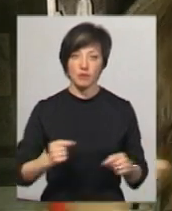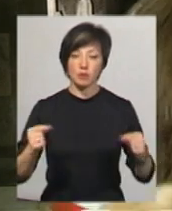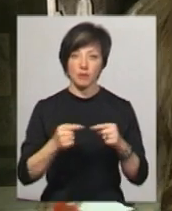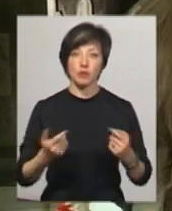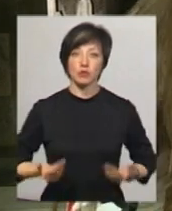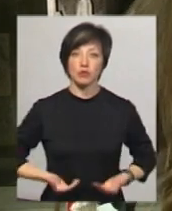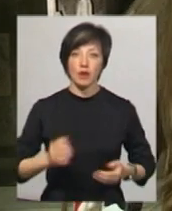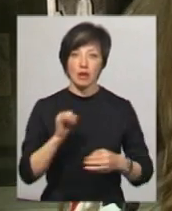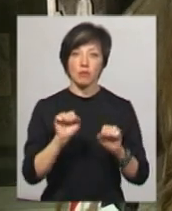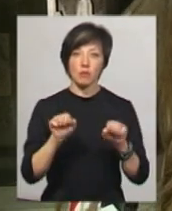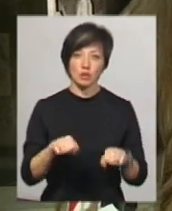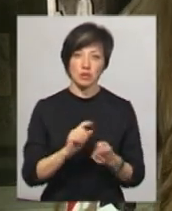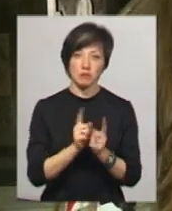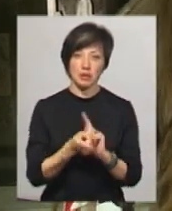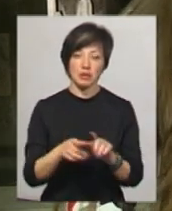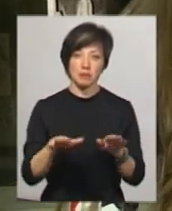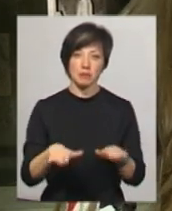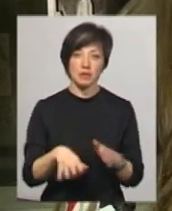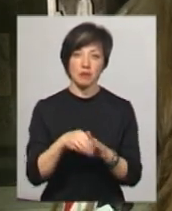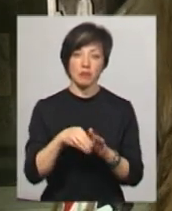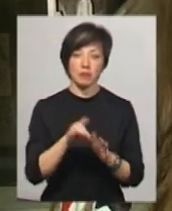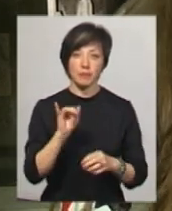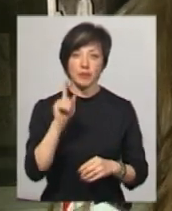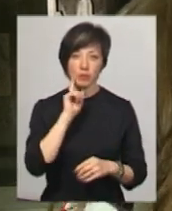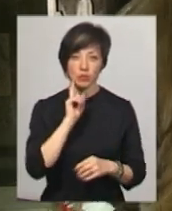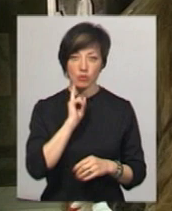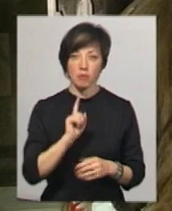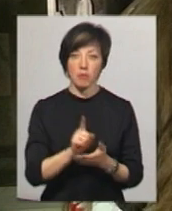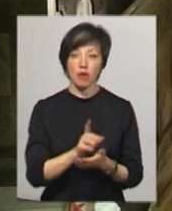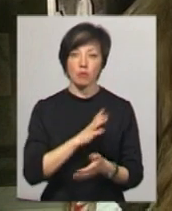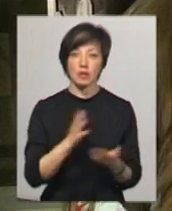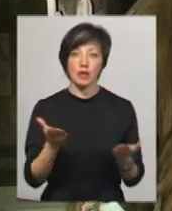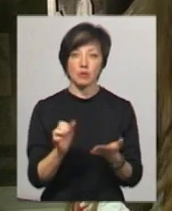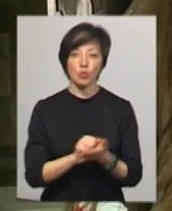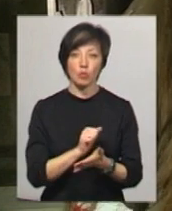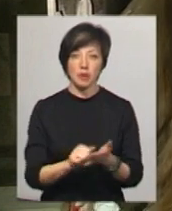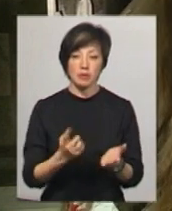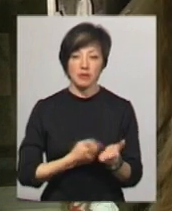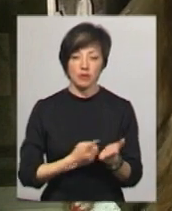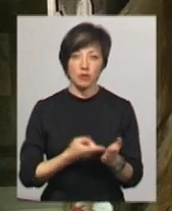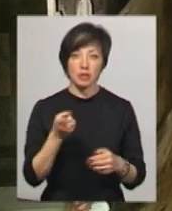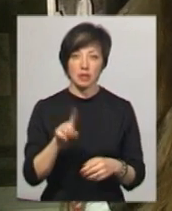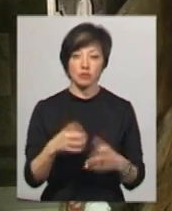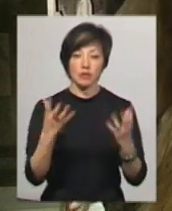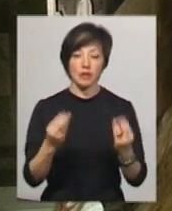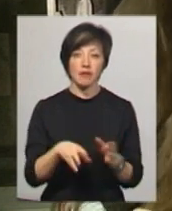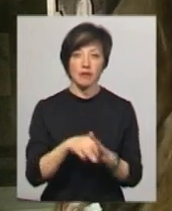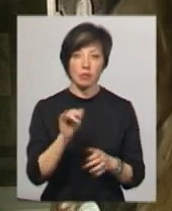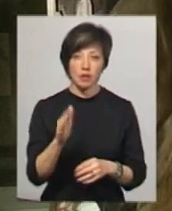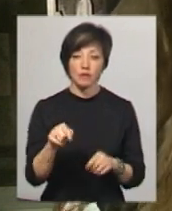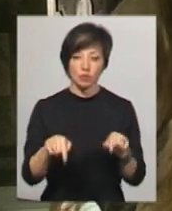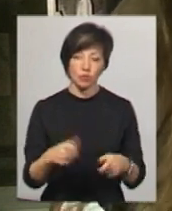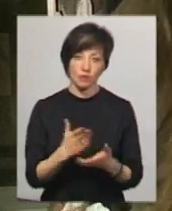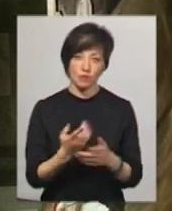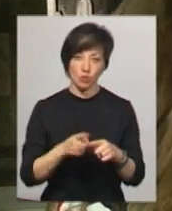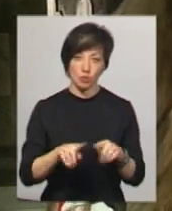проживає, і вона може змінити місце голосування тимчасово. Тобто, має бути якийсь документ, який підшверджує те, що ви в день виборів будете знаходитись тут,